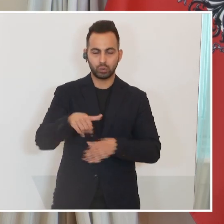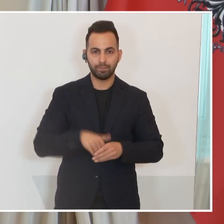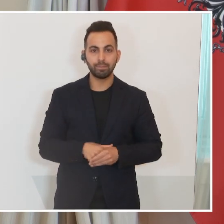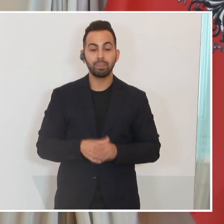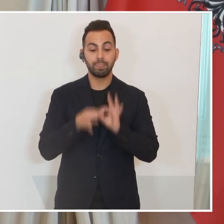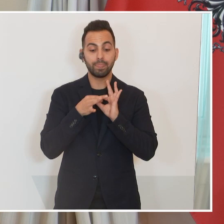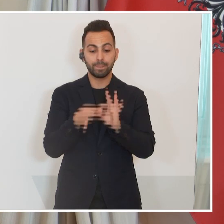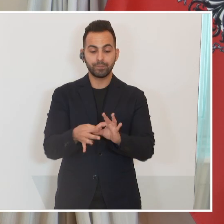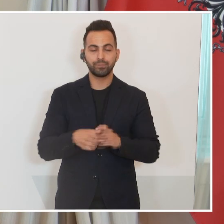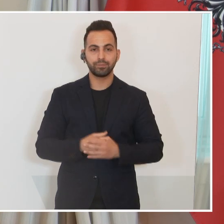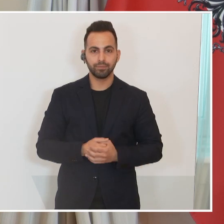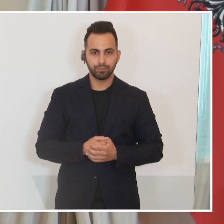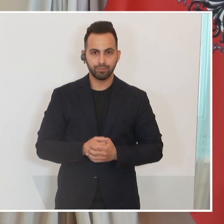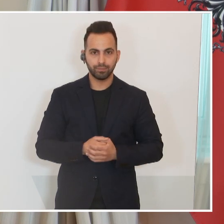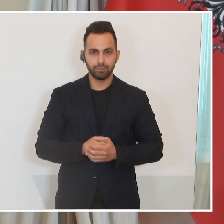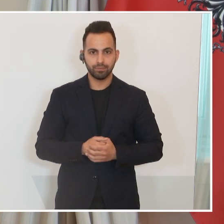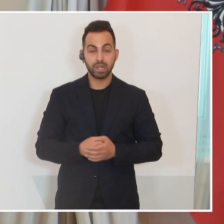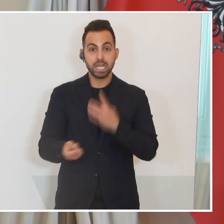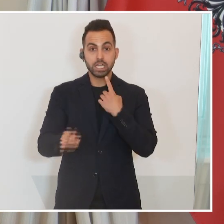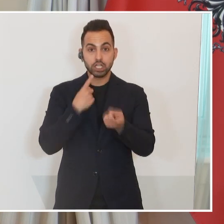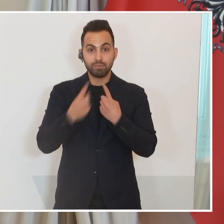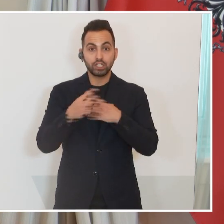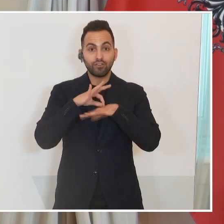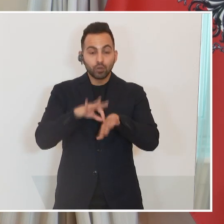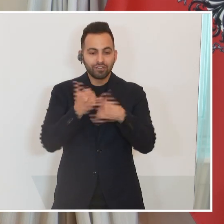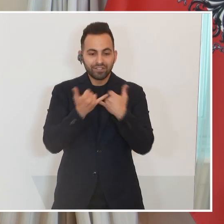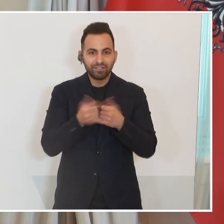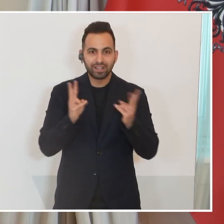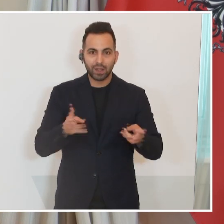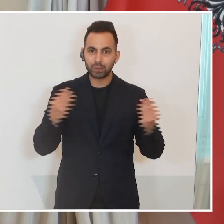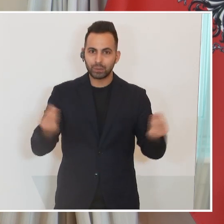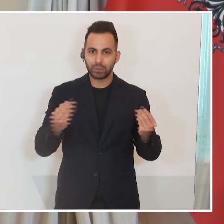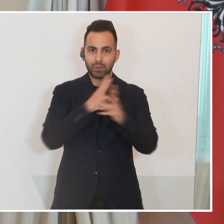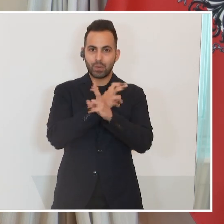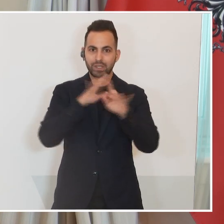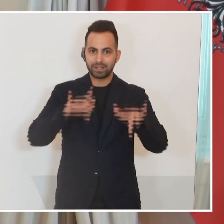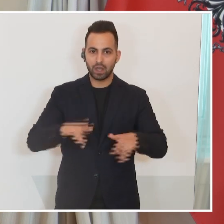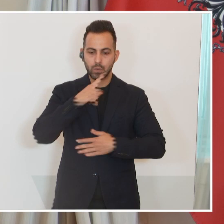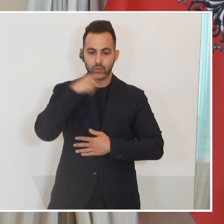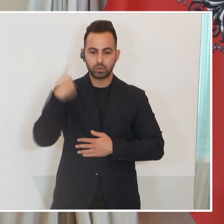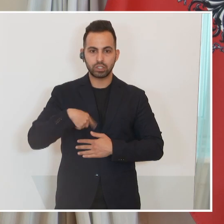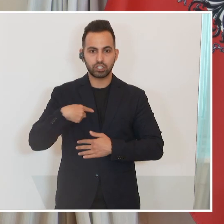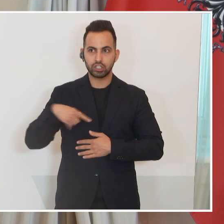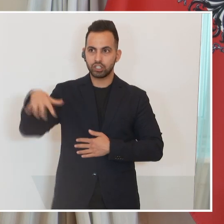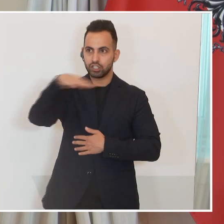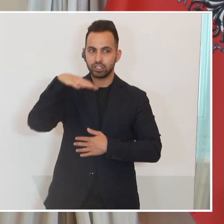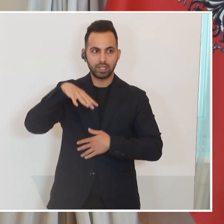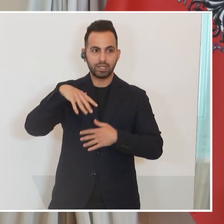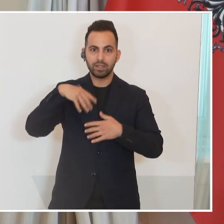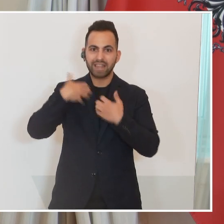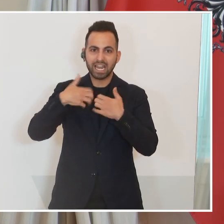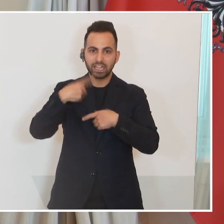des Gesprächsführenkönnens, weil Österreich durchbricht einmal das russische Narrativ der